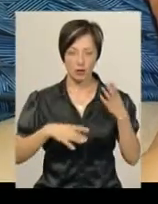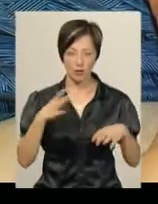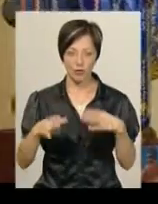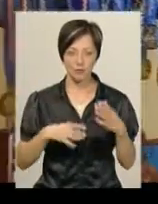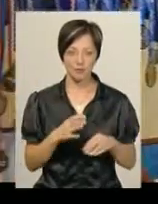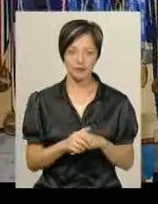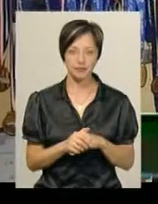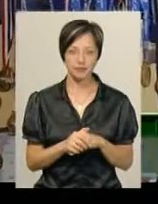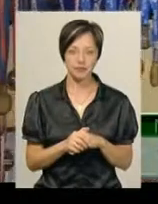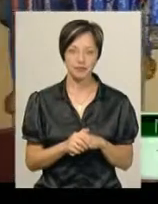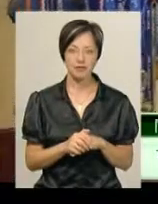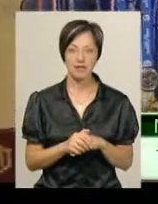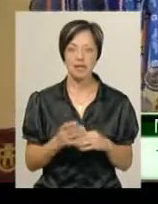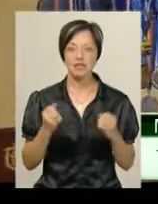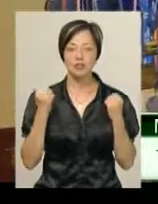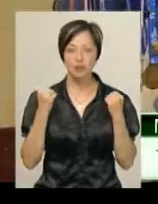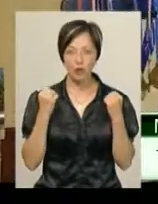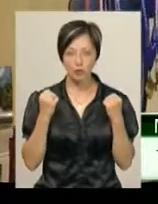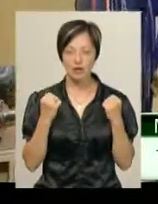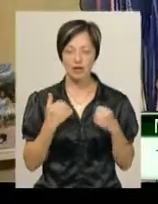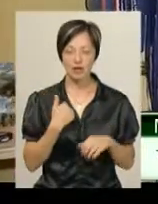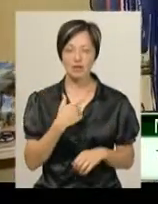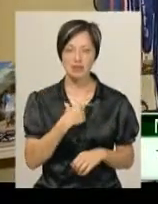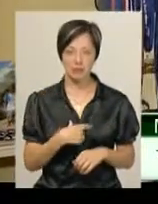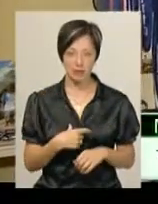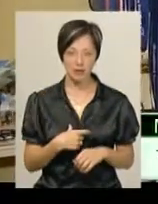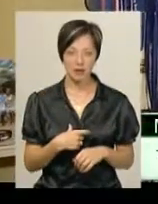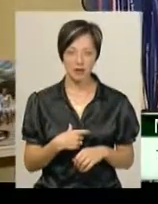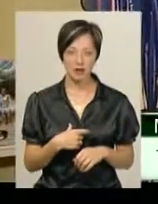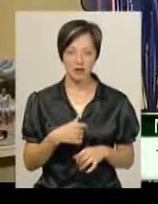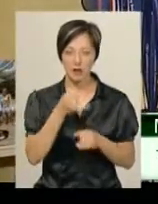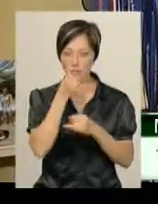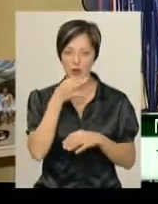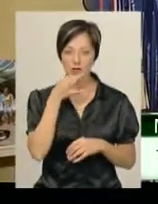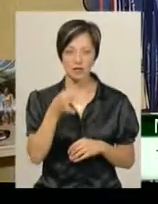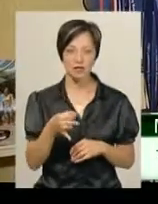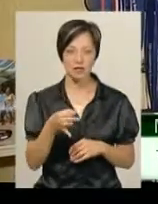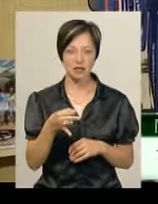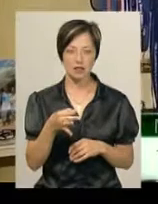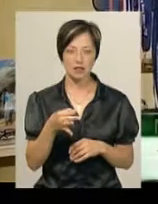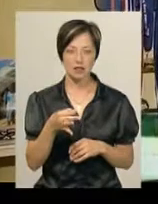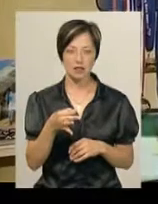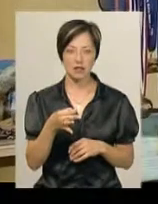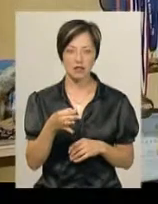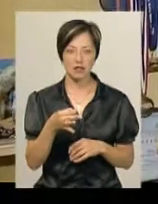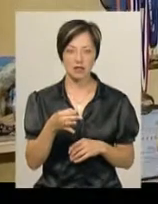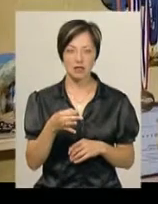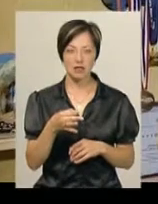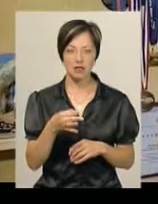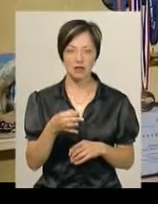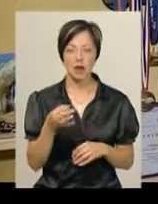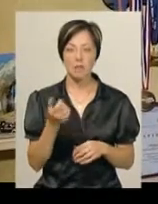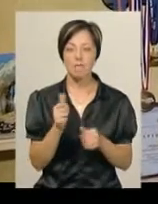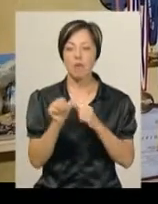Поза спортом я поки що себе не можу сказати, що я поки що себе бачу поза